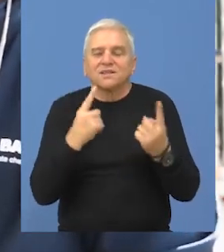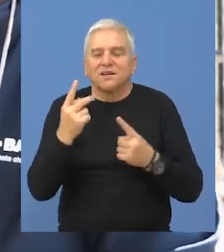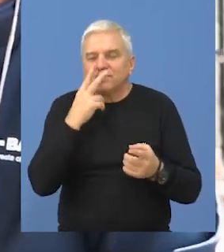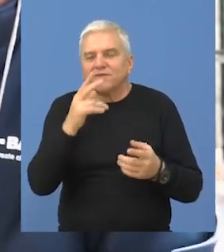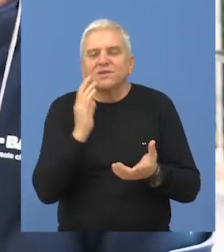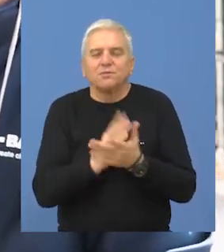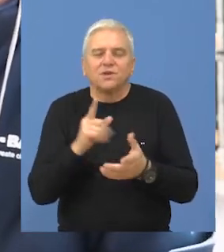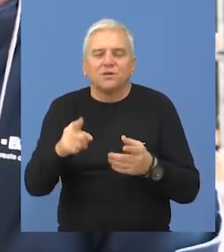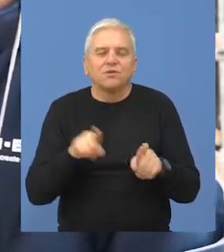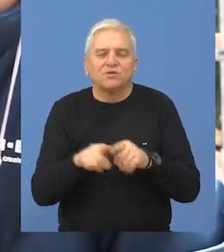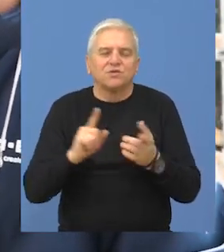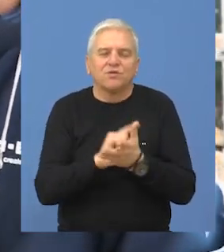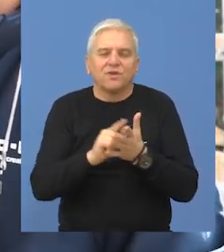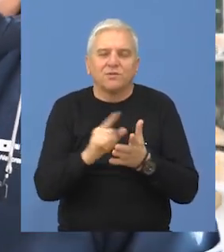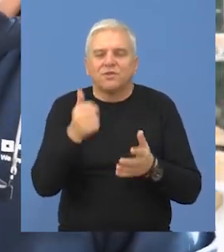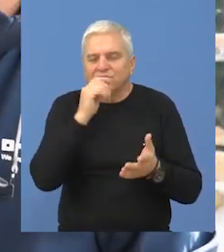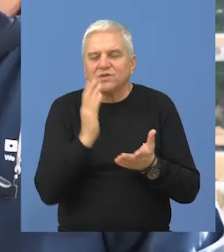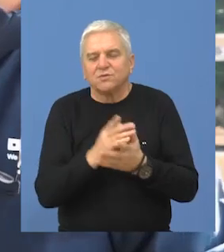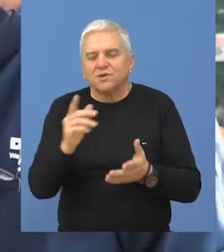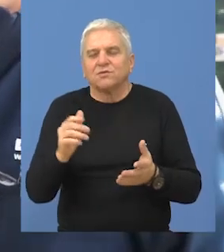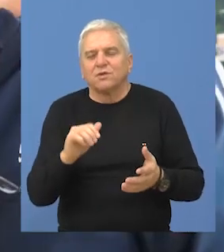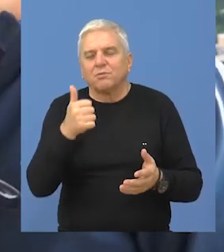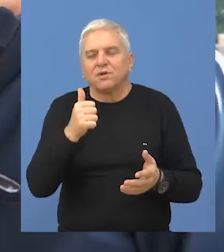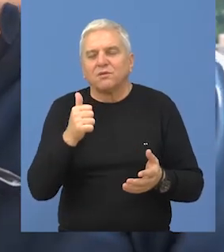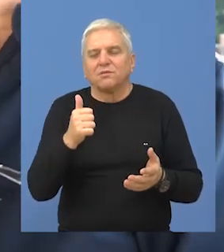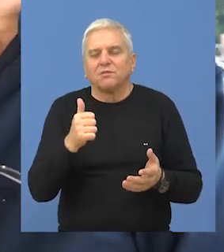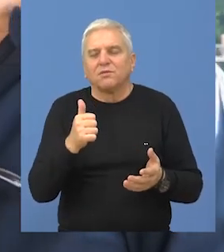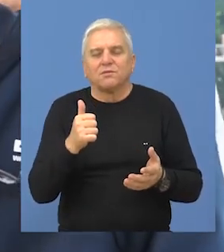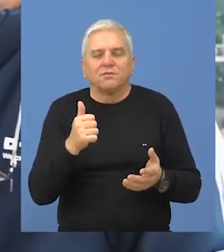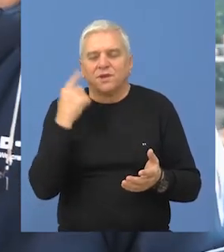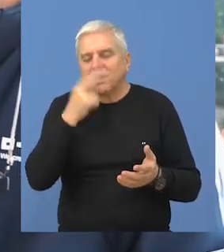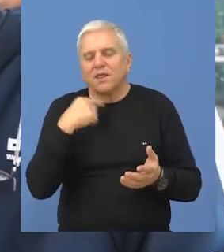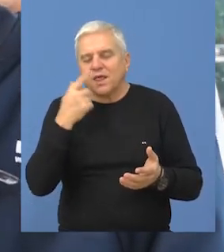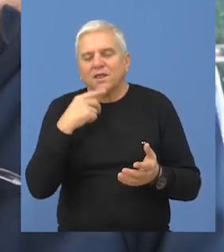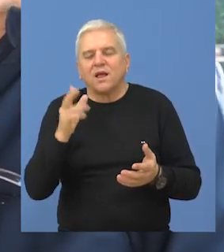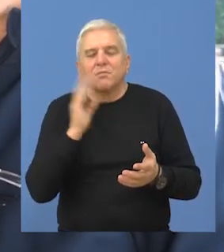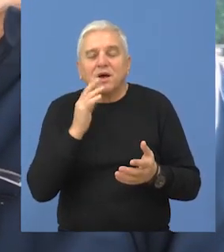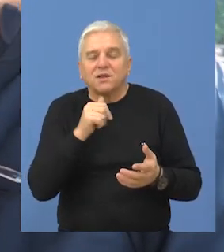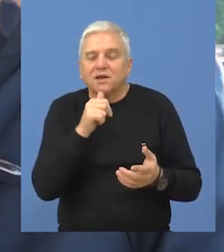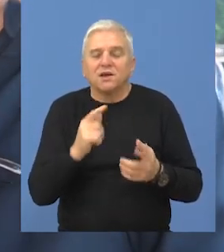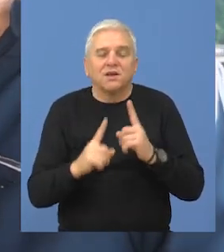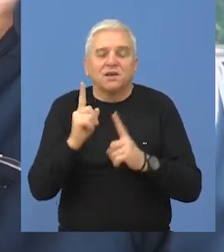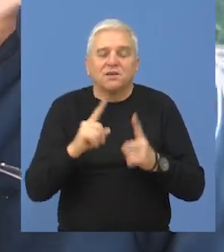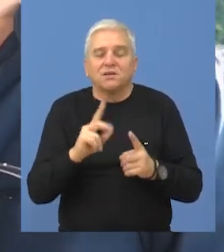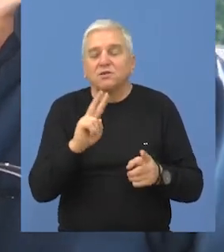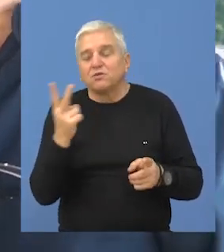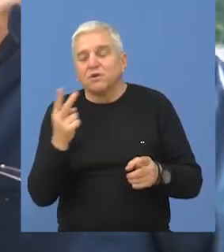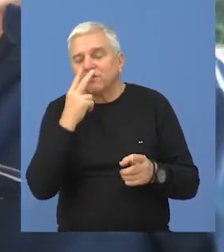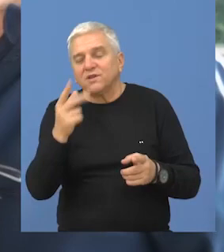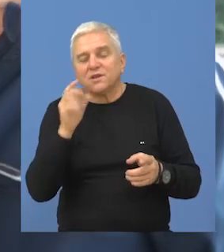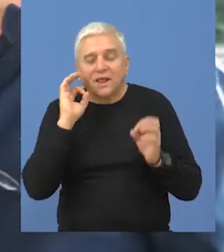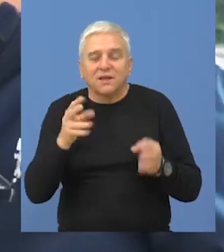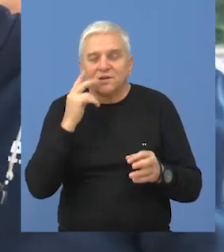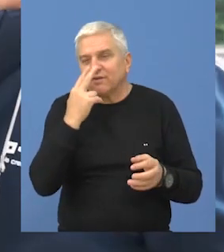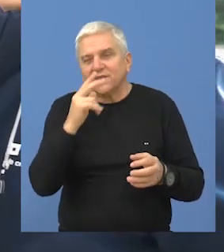održat će se isto u tom periodu, sve zavisi šta će biti, znači da li prva nedelja marta ili druga, vidjet